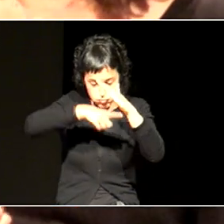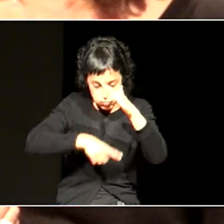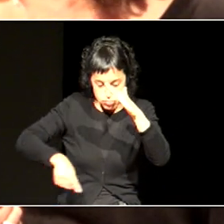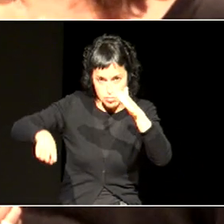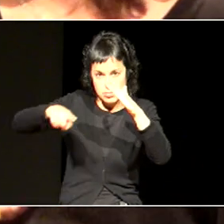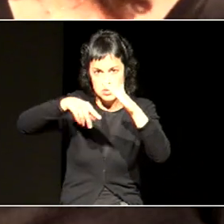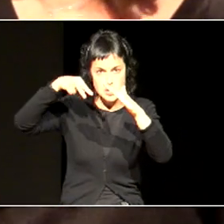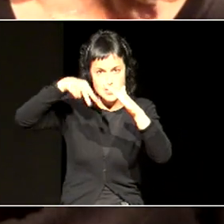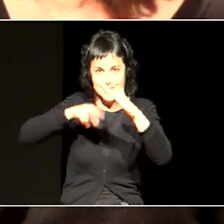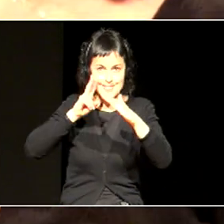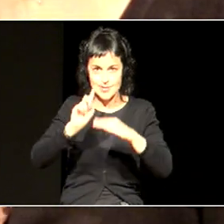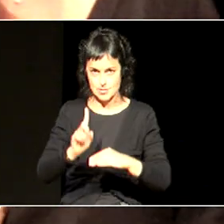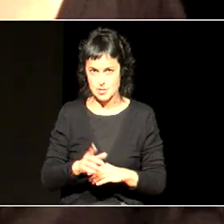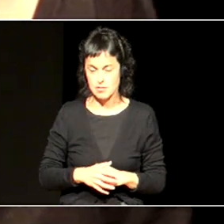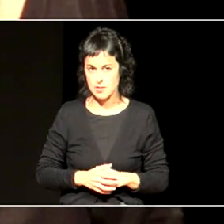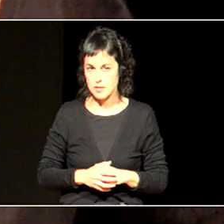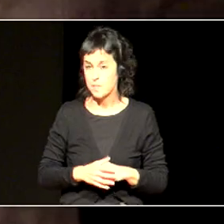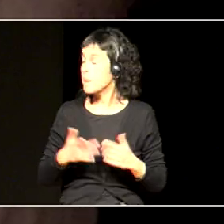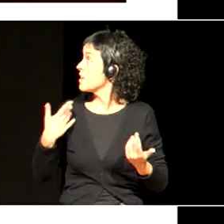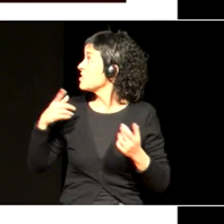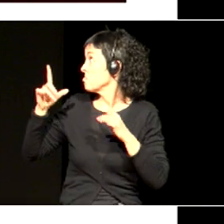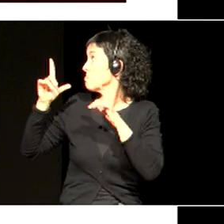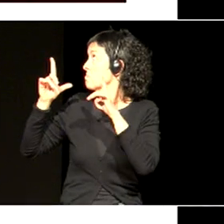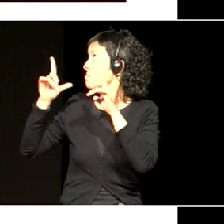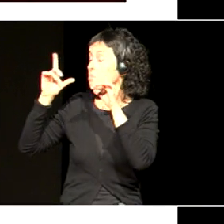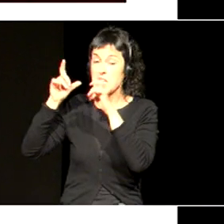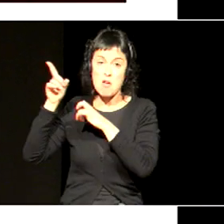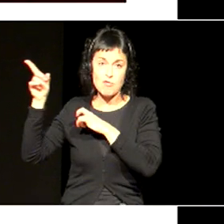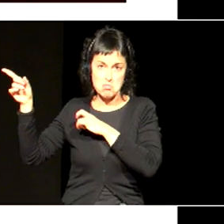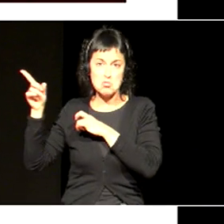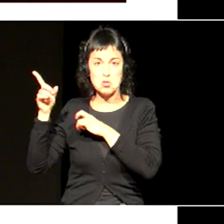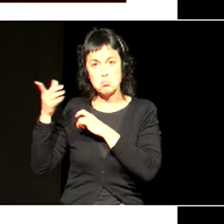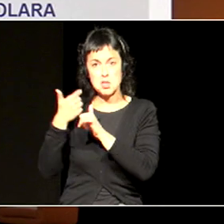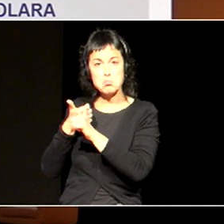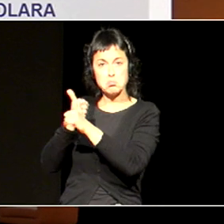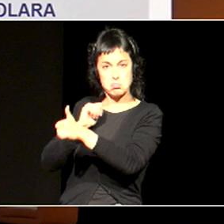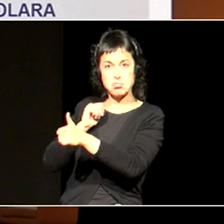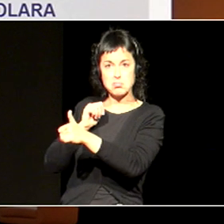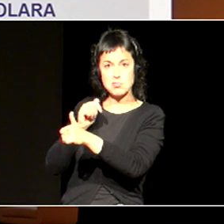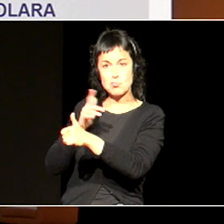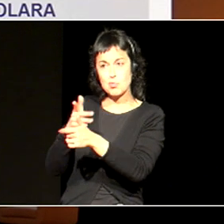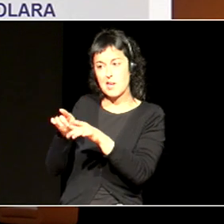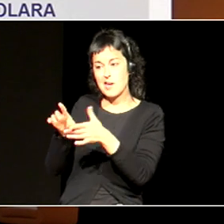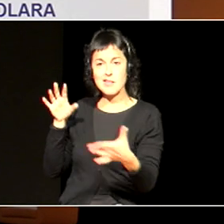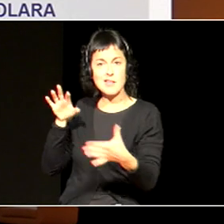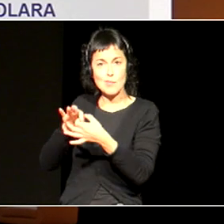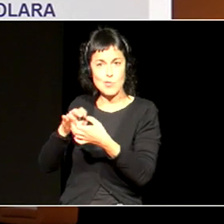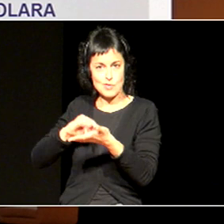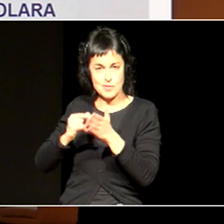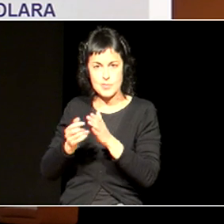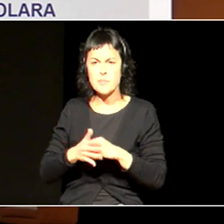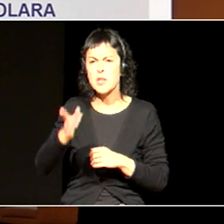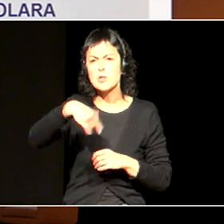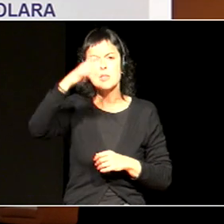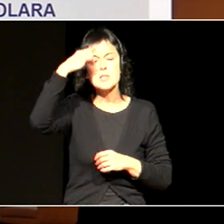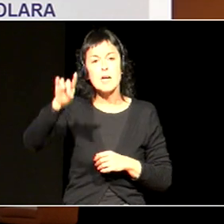bebai, esan-san irudia, esan guretzua, hor izeberrori jartzea. Bak izue lehenengo planean, eukigenituen